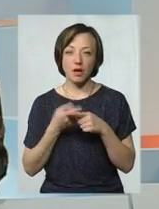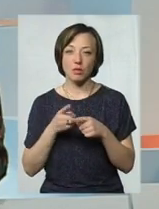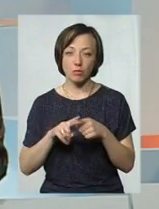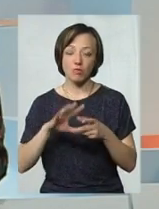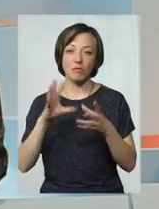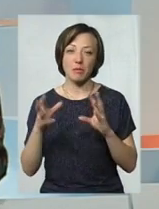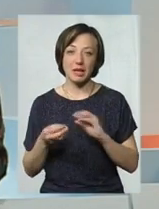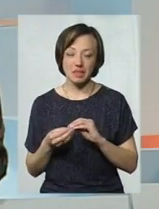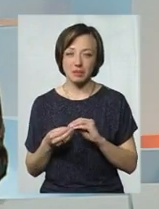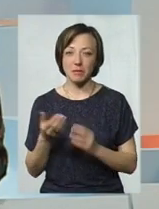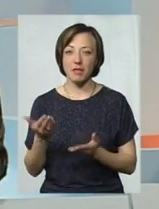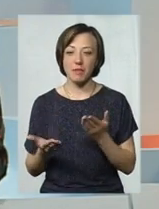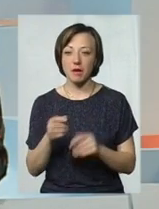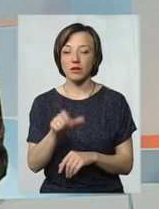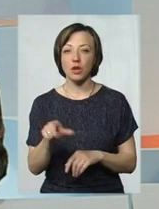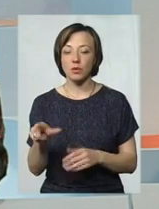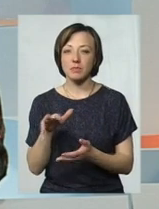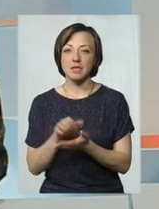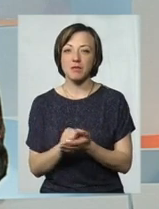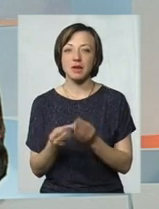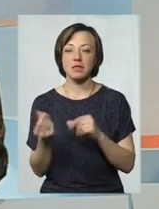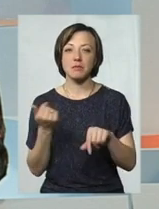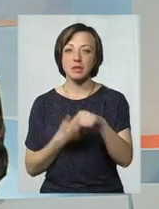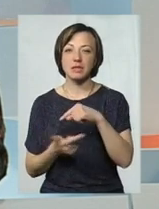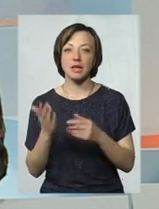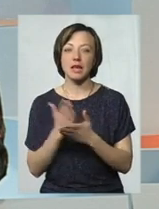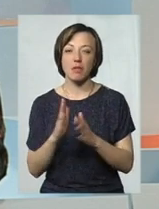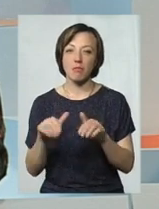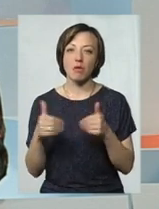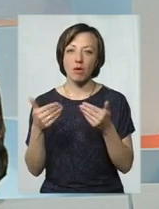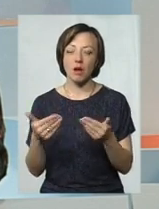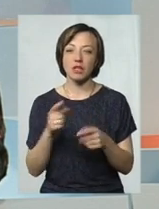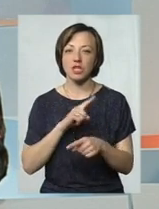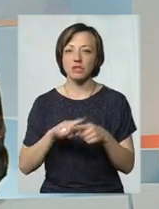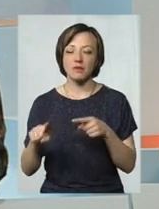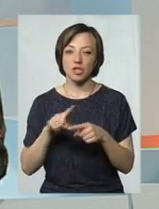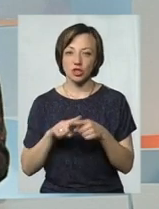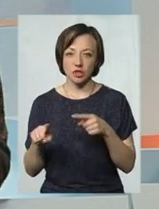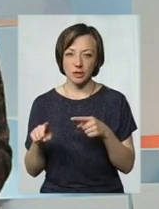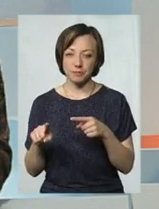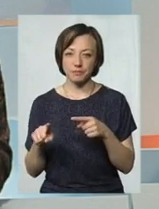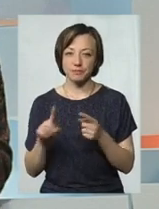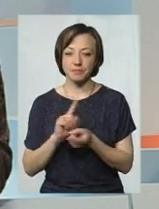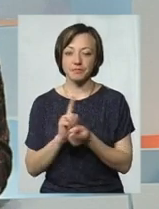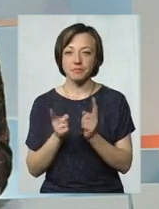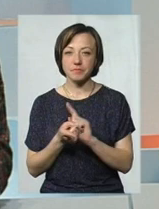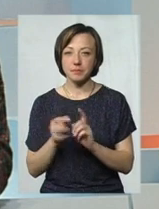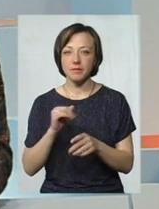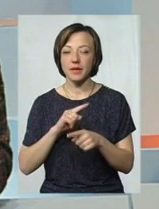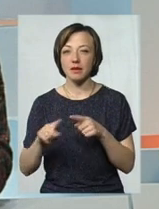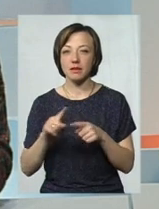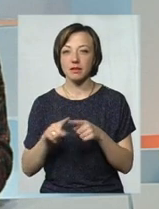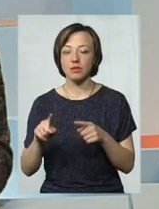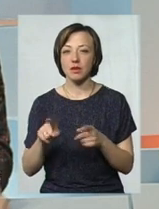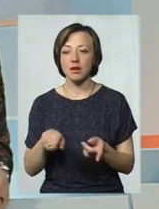принципі, напевно, тим людям, які займаються бізнесом, є порада набагато швидше змінюватись і набагато швидше